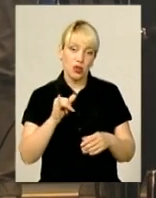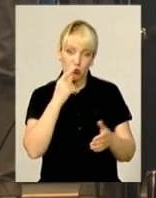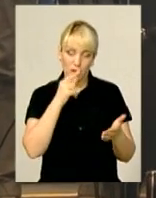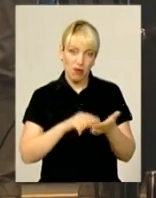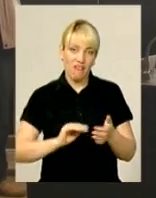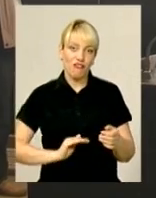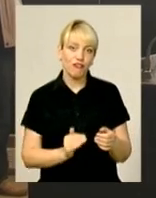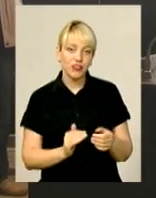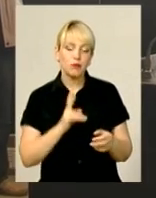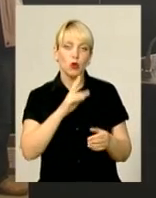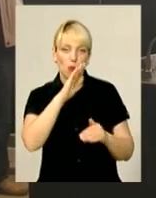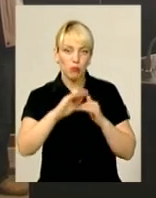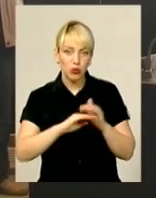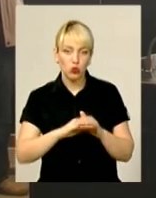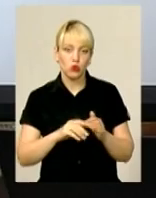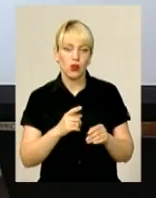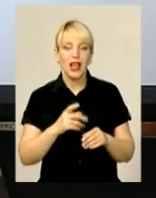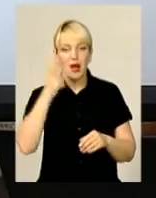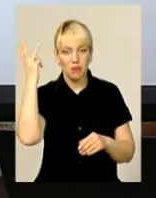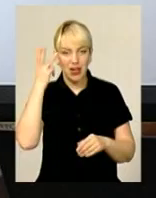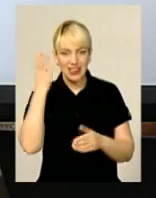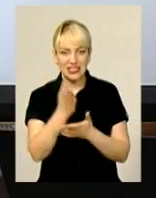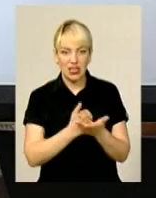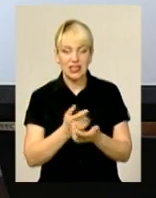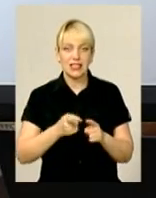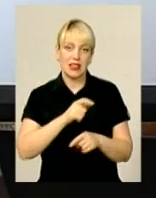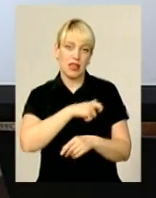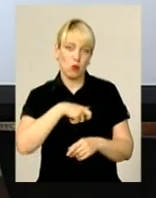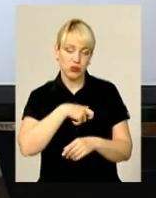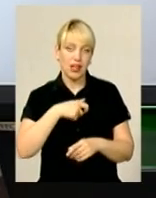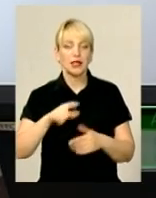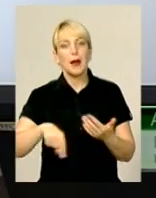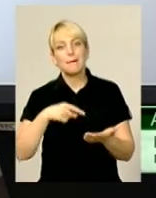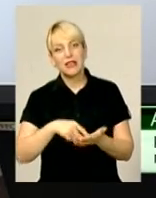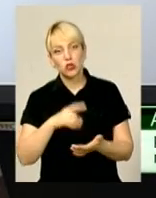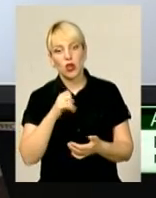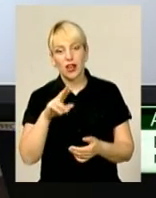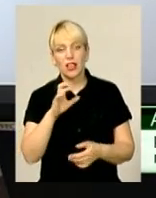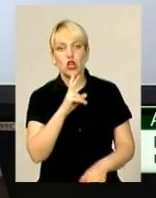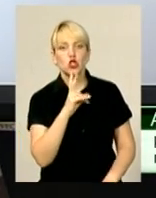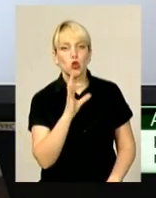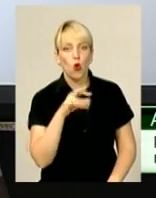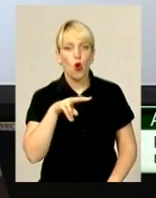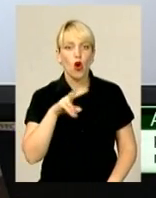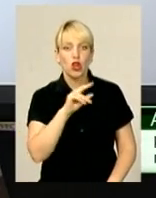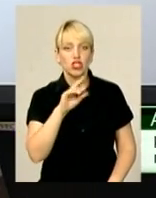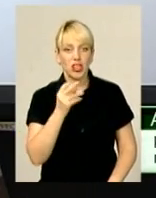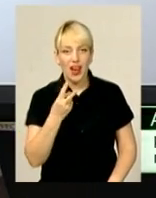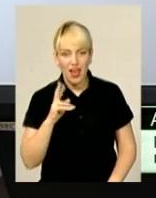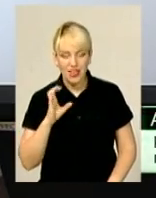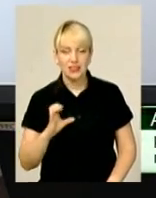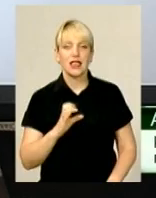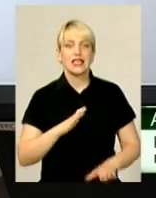фірм, які підконтрольні хмельницьким вельможам. Це і депутат міської ради Олександр Скочиляс, це і заступник прокурора